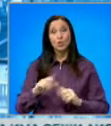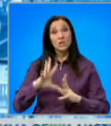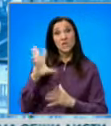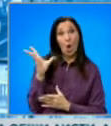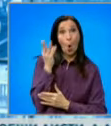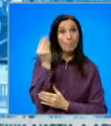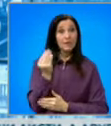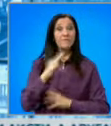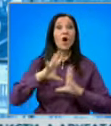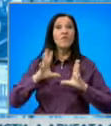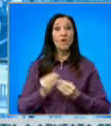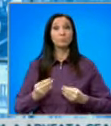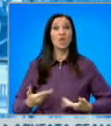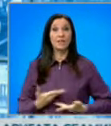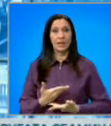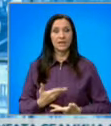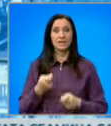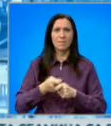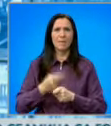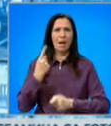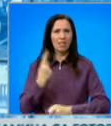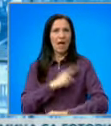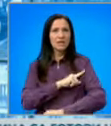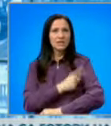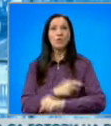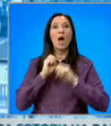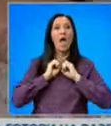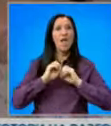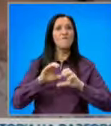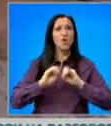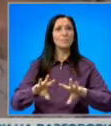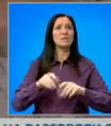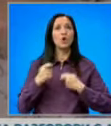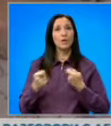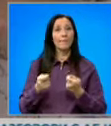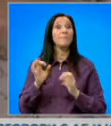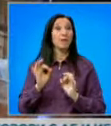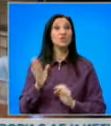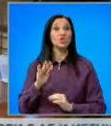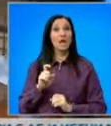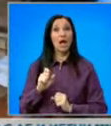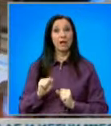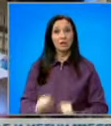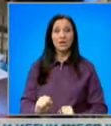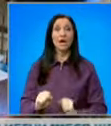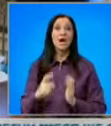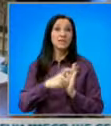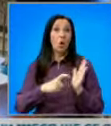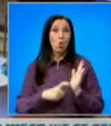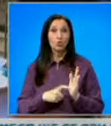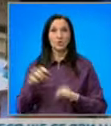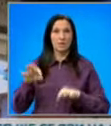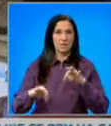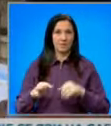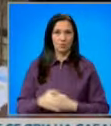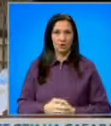в общи интереси, да направим една мощна информационна кампания. Така ще се гарантира легитимността на изборите.